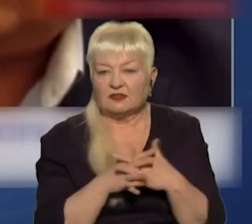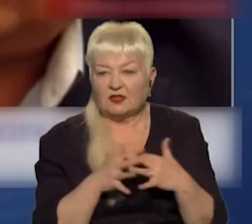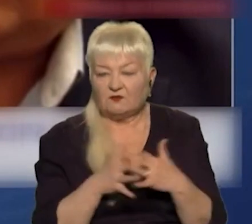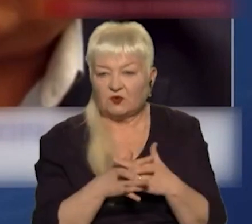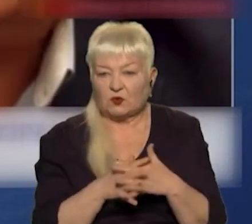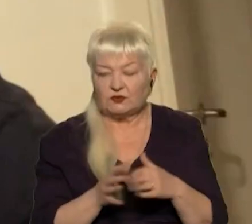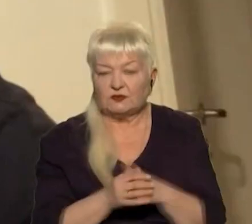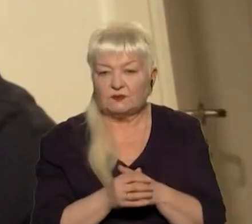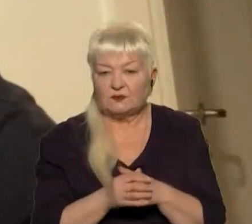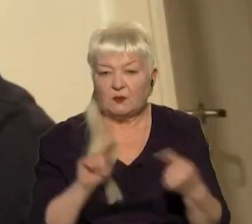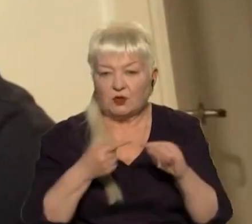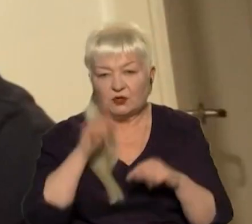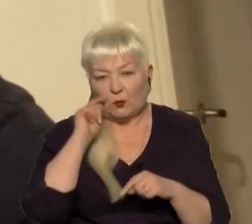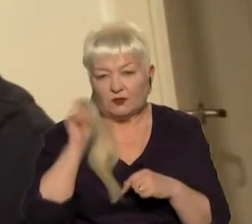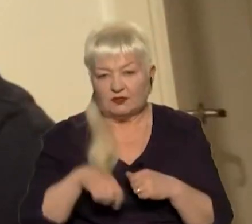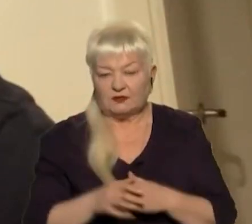війну про країни.